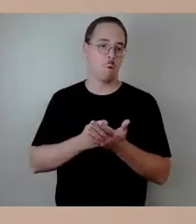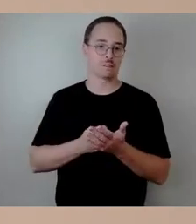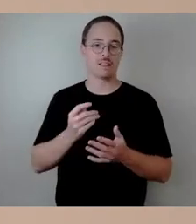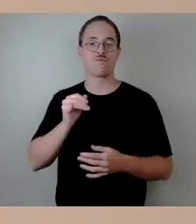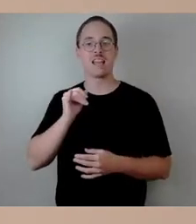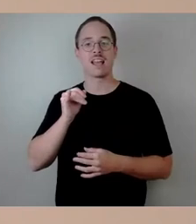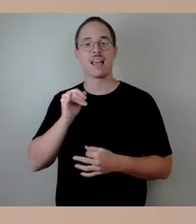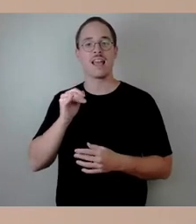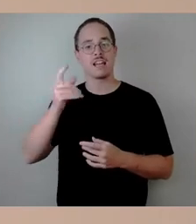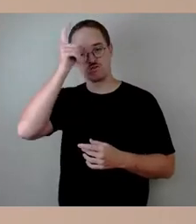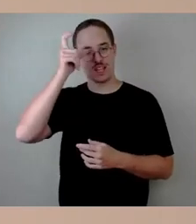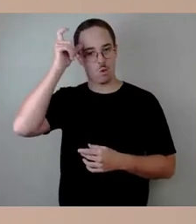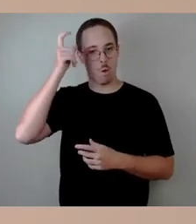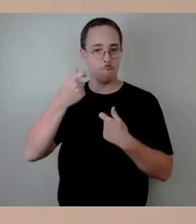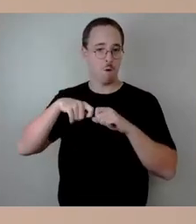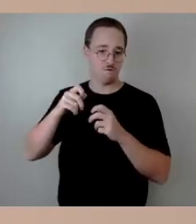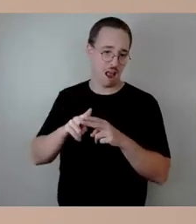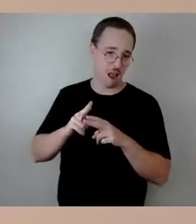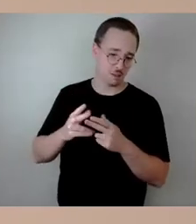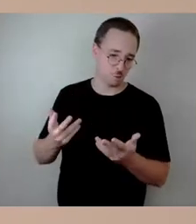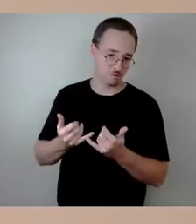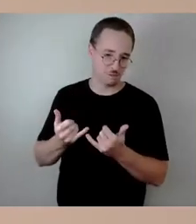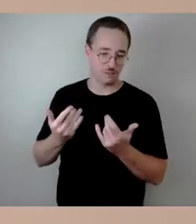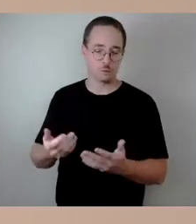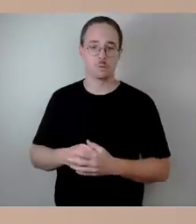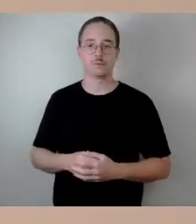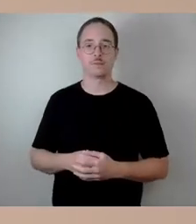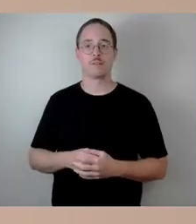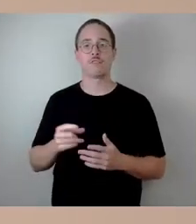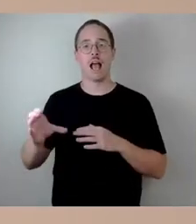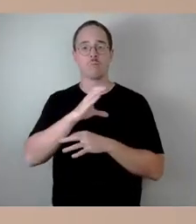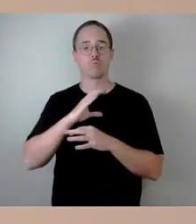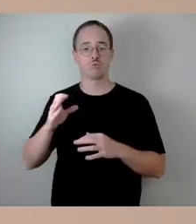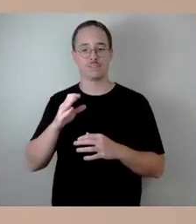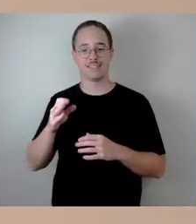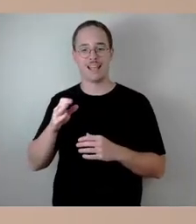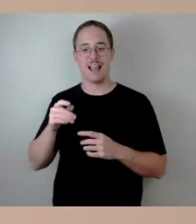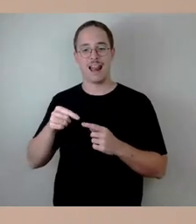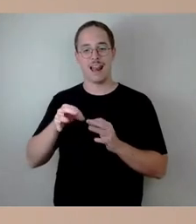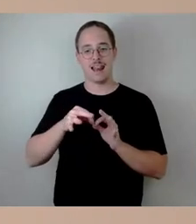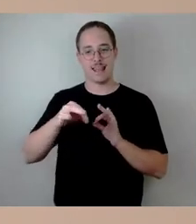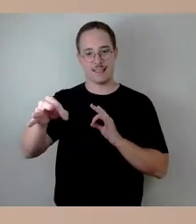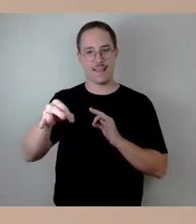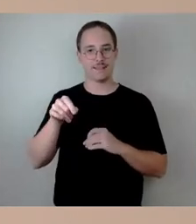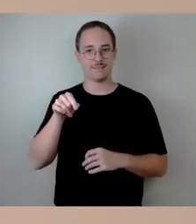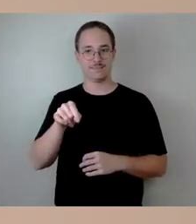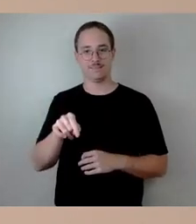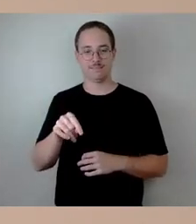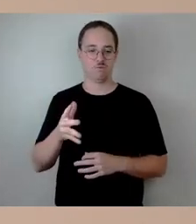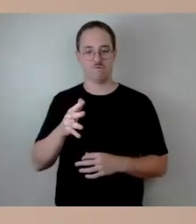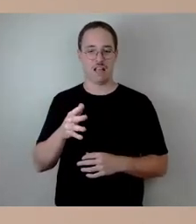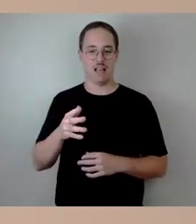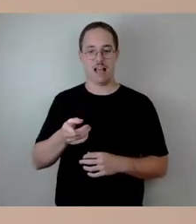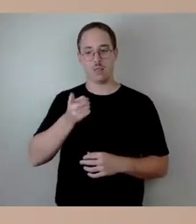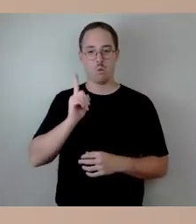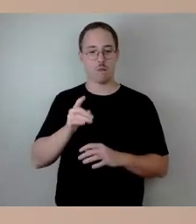Zuge der Campuslinie mit 100 Millionen, gut 100 Millionen geschätzt. Das ist die